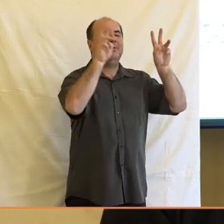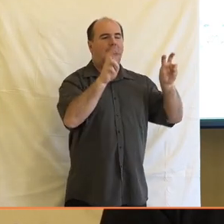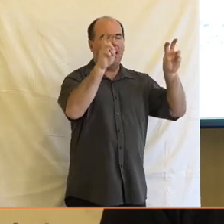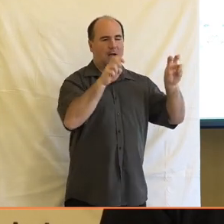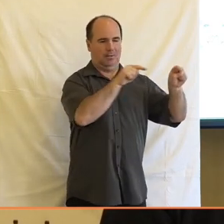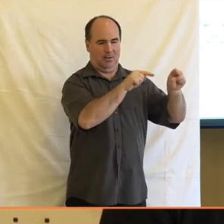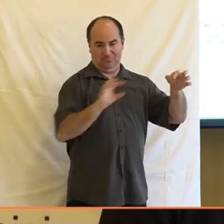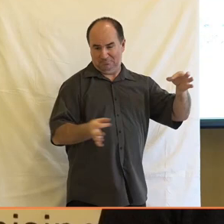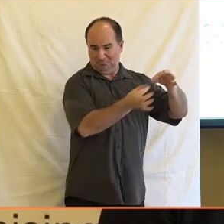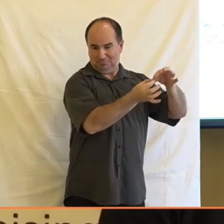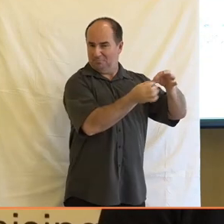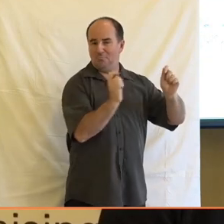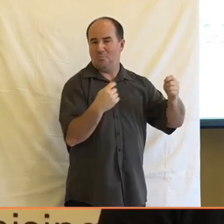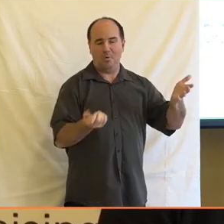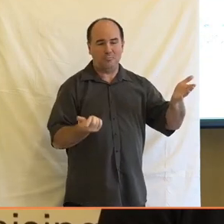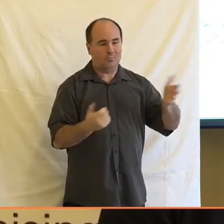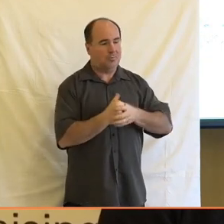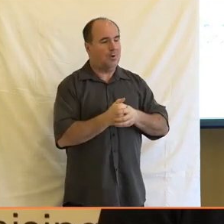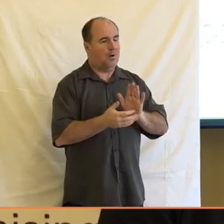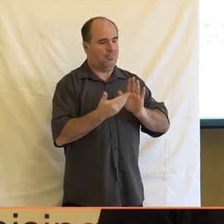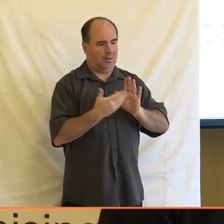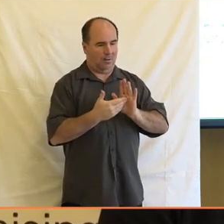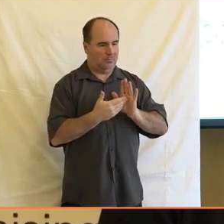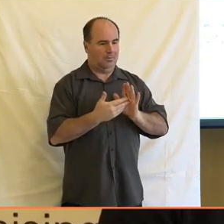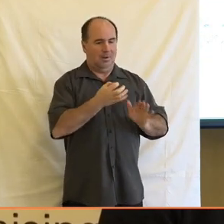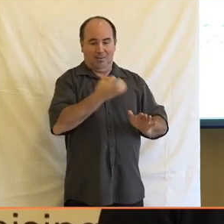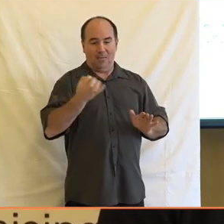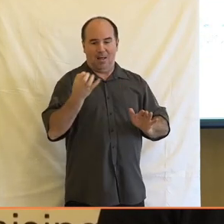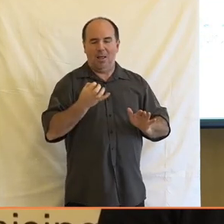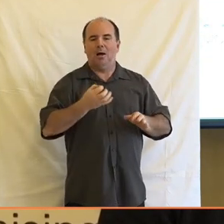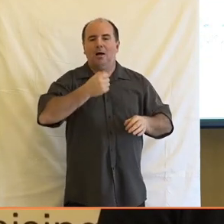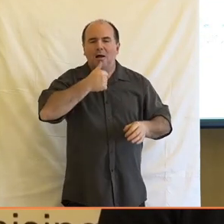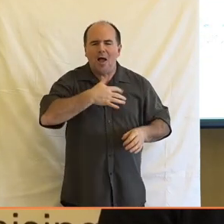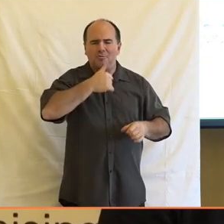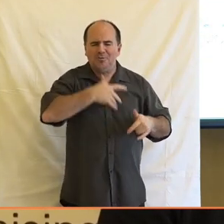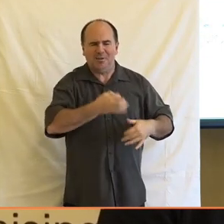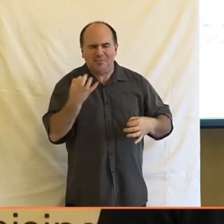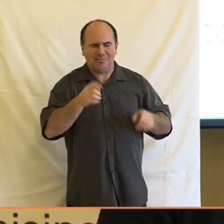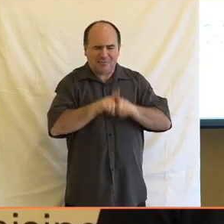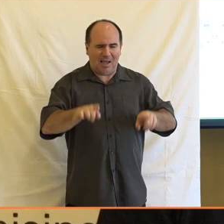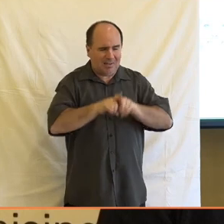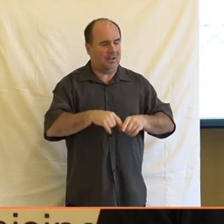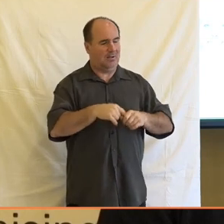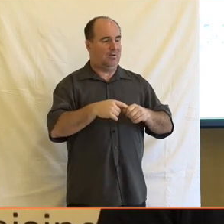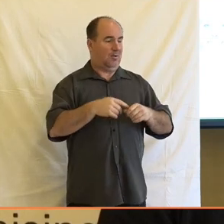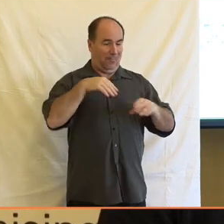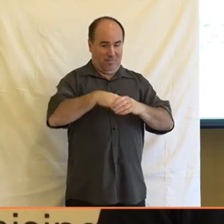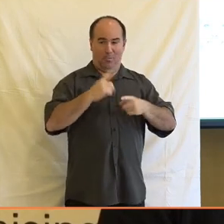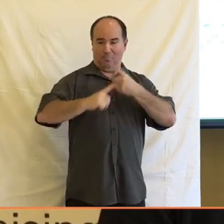u těch věcí, které jsou denodenní a které se mně dotýkají velmi výrazně, ať už je to vnitropolitické téma,